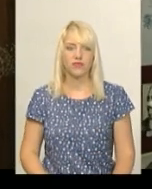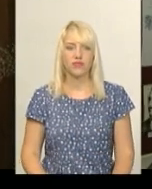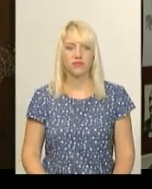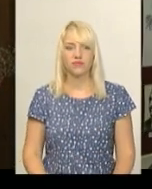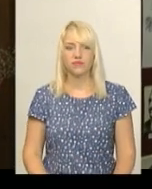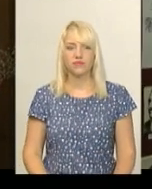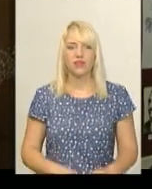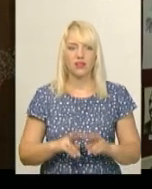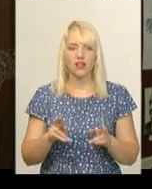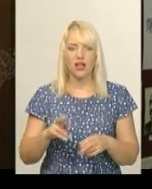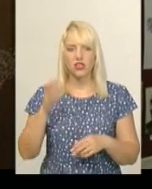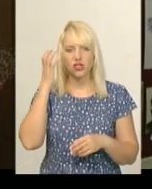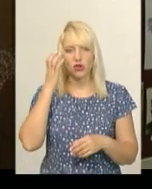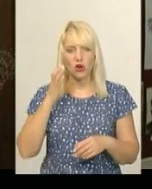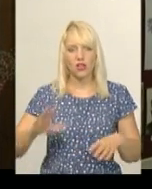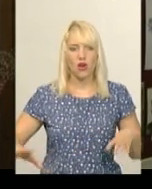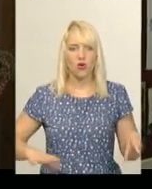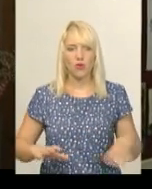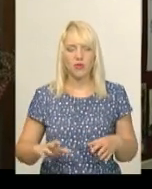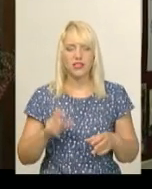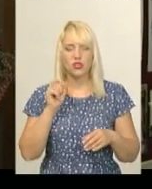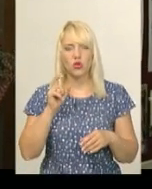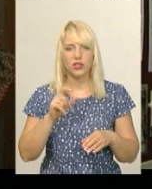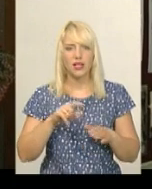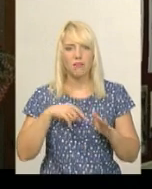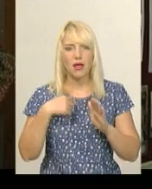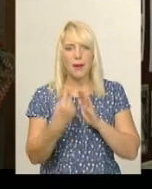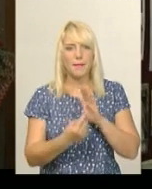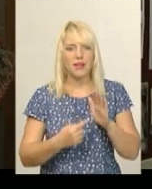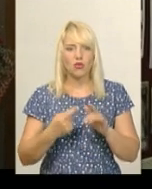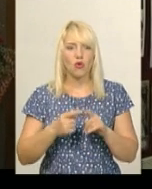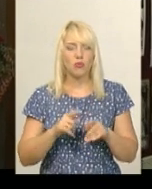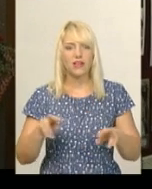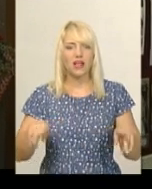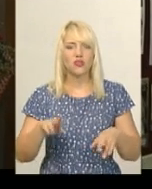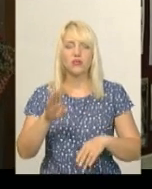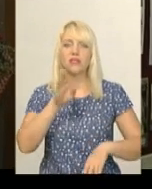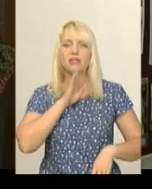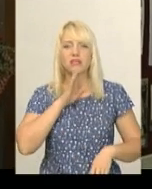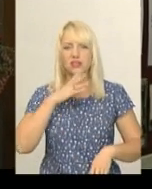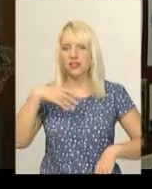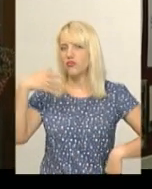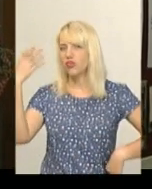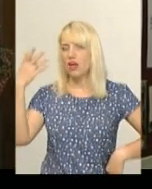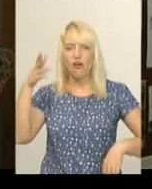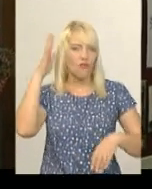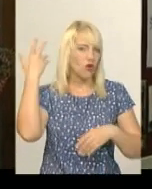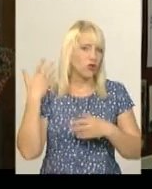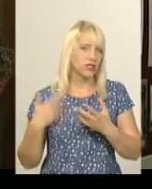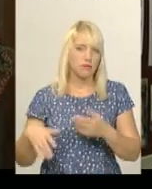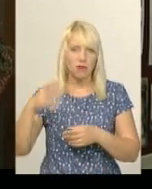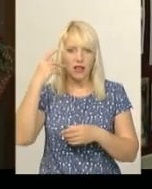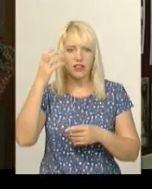золотими підковами, Танцювала сеньорита, закидаючи голову, Водоспад волосся темного